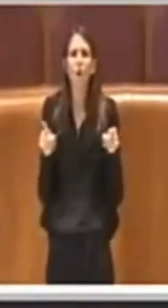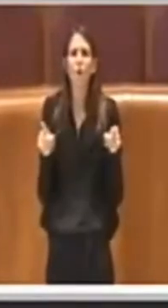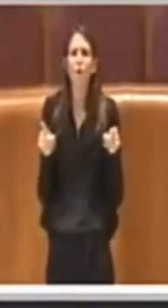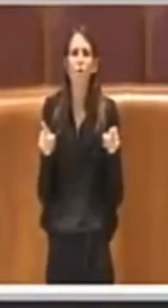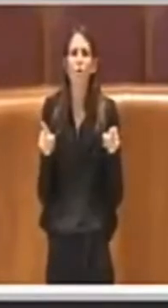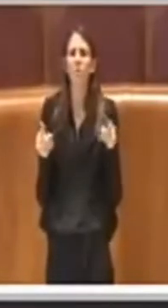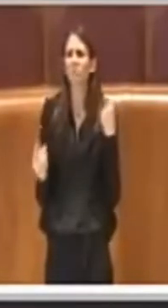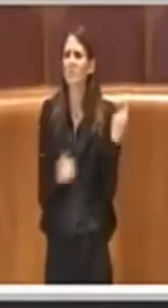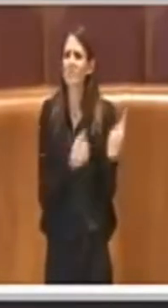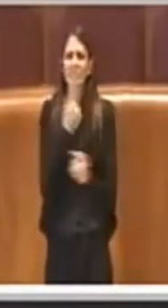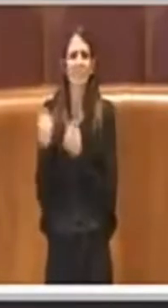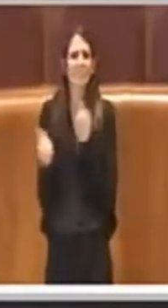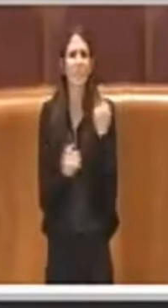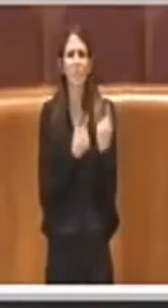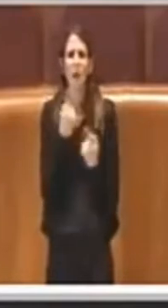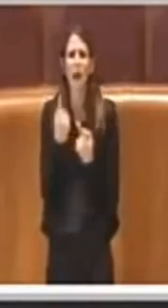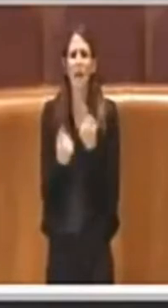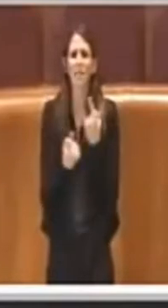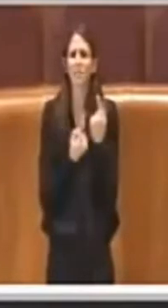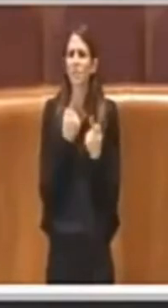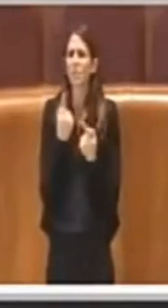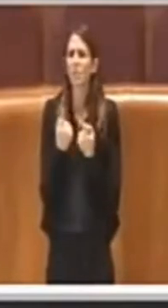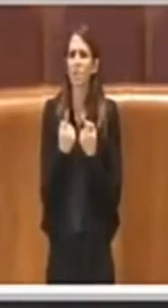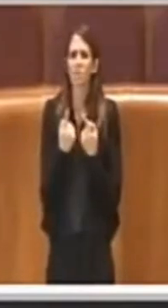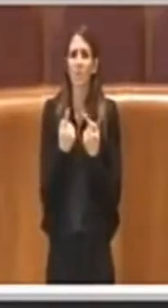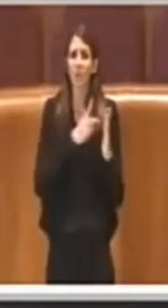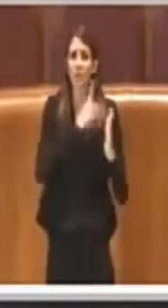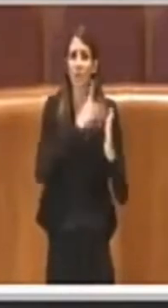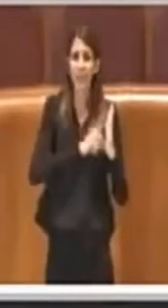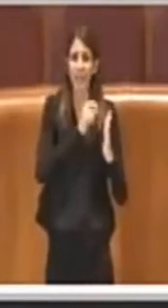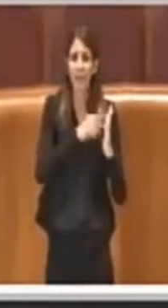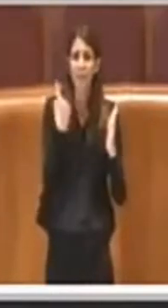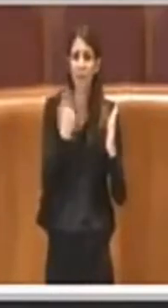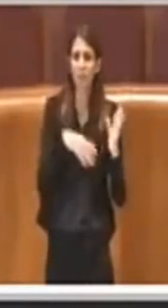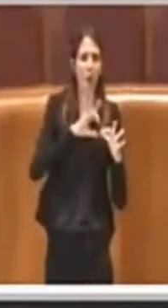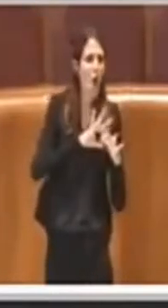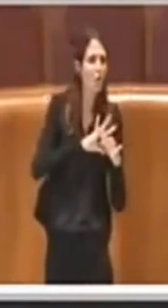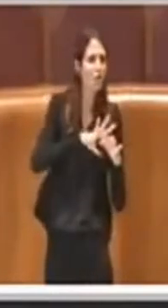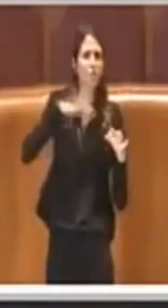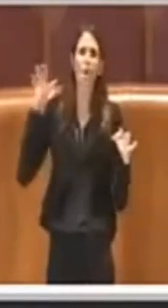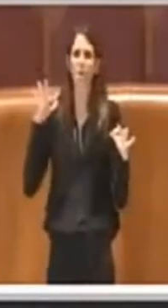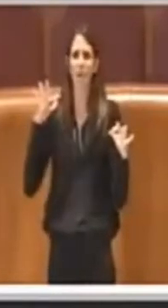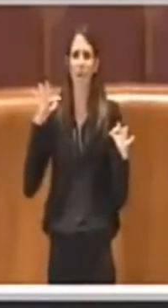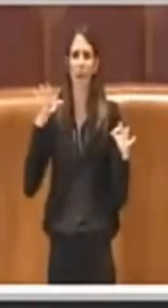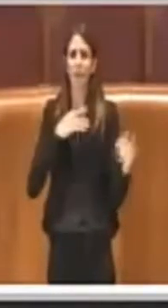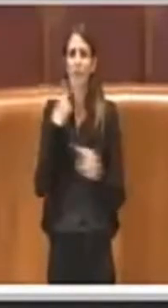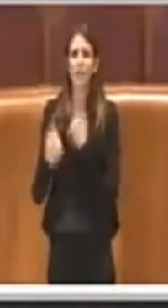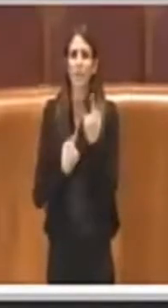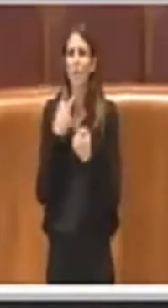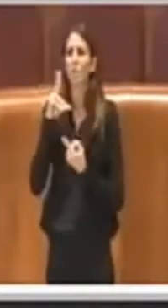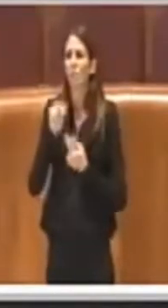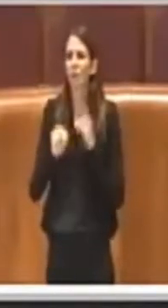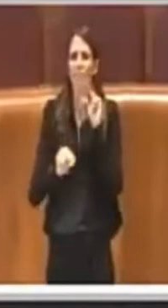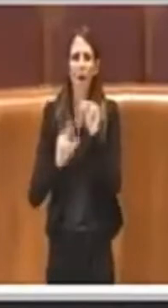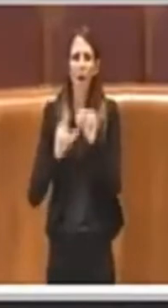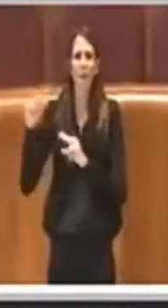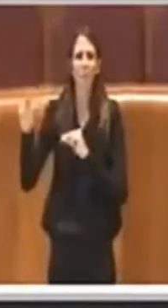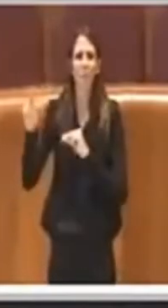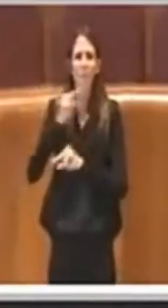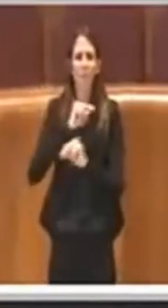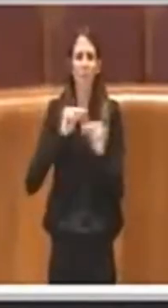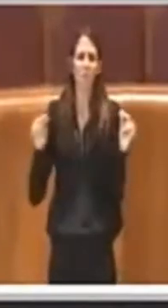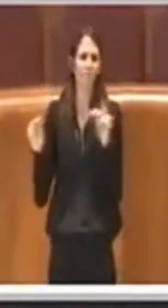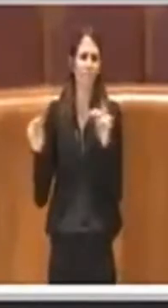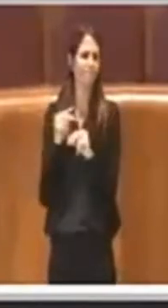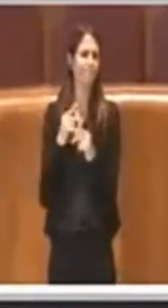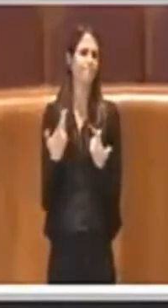situazioni e questioni completamente diverse tra di loro. Senza entrare poi nel merito